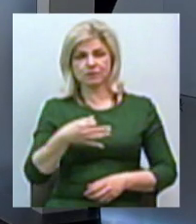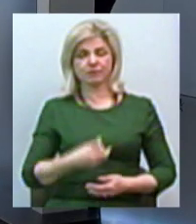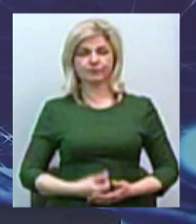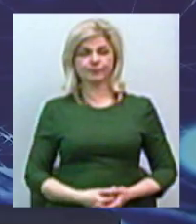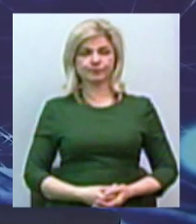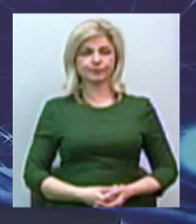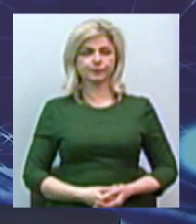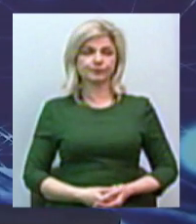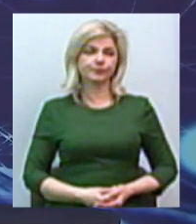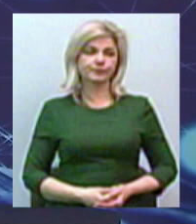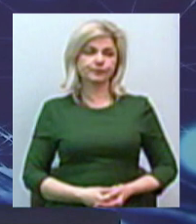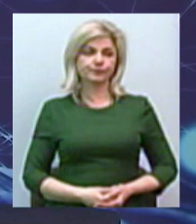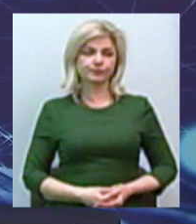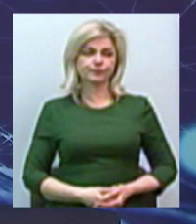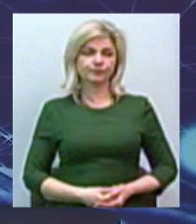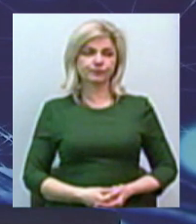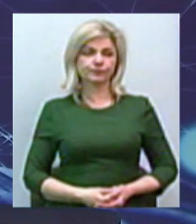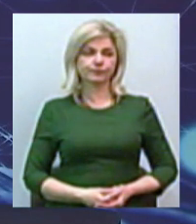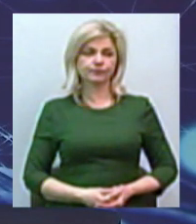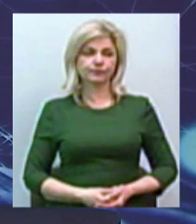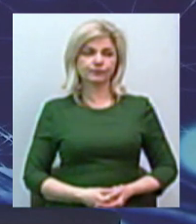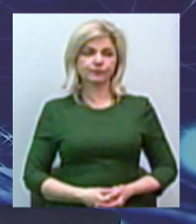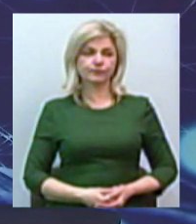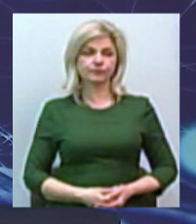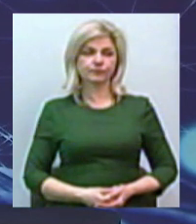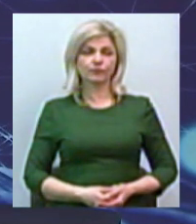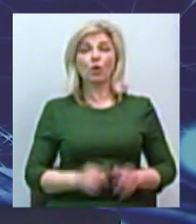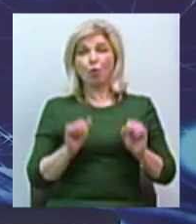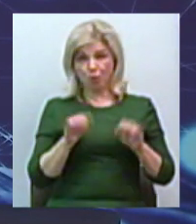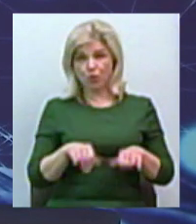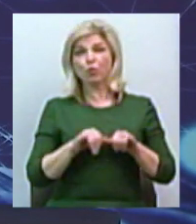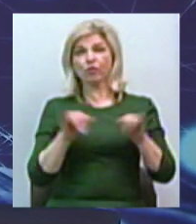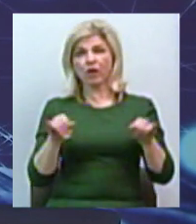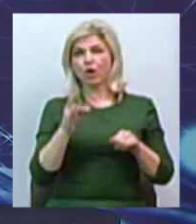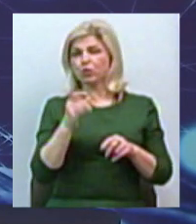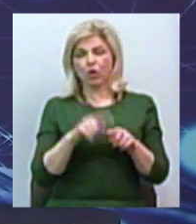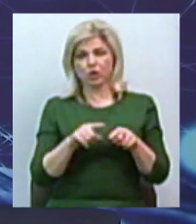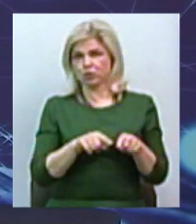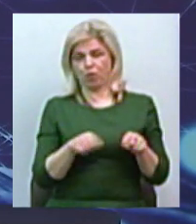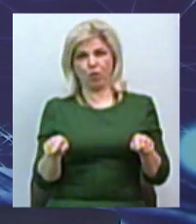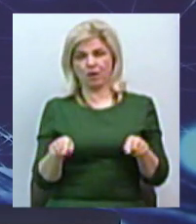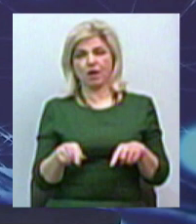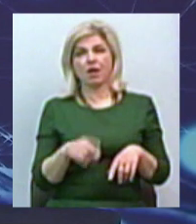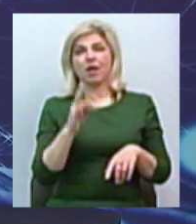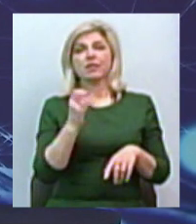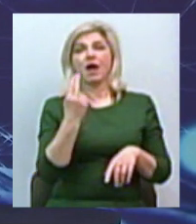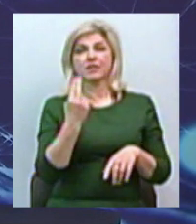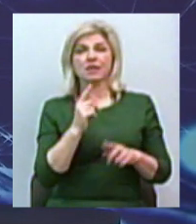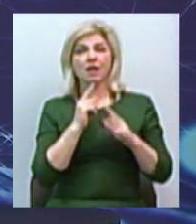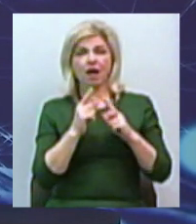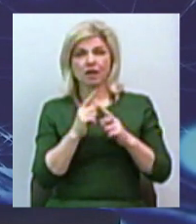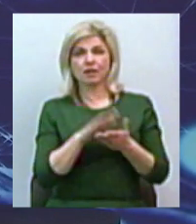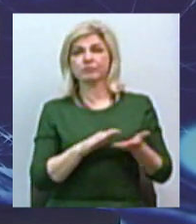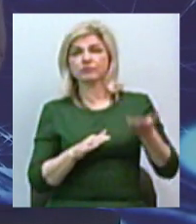Покриття може бути збільшено, але не найближчим часом. Національна рада рік тому подала заявки,